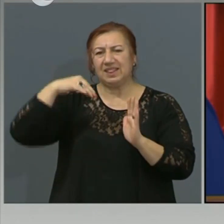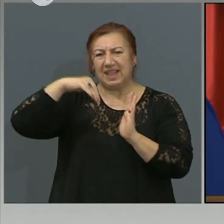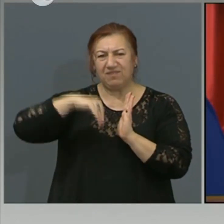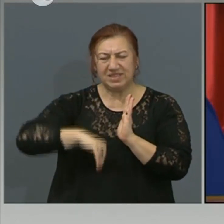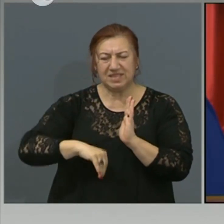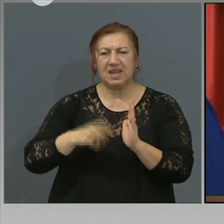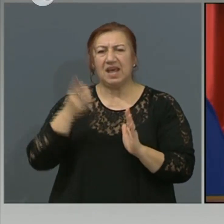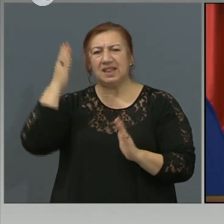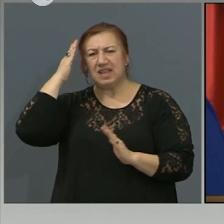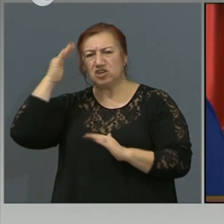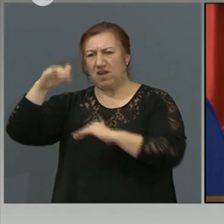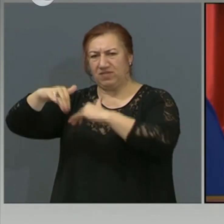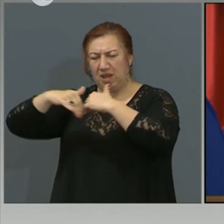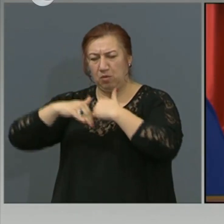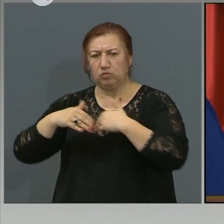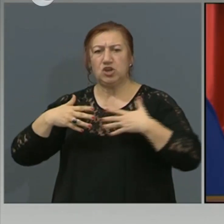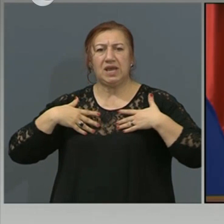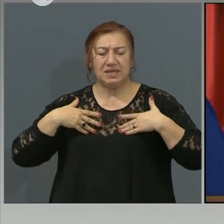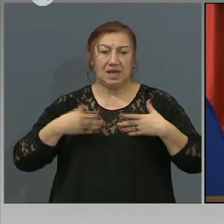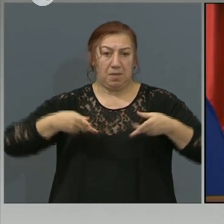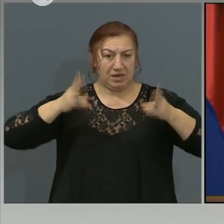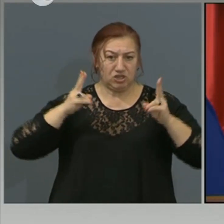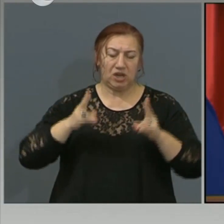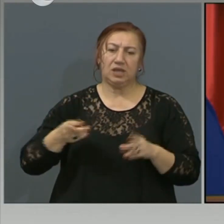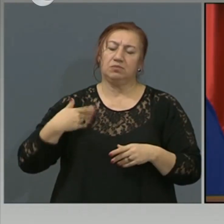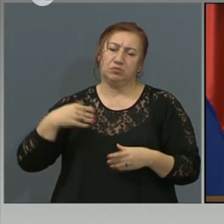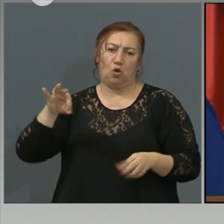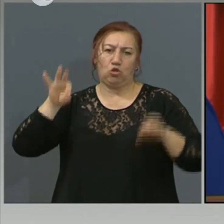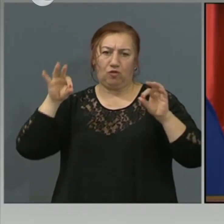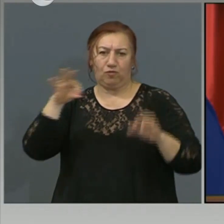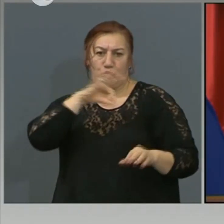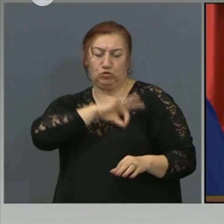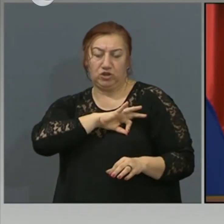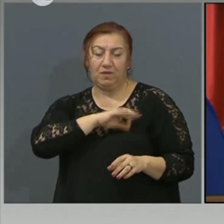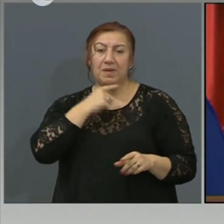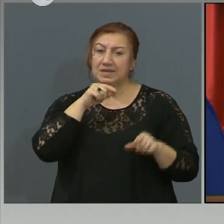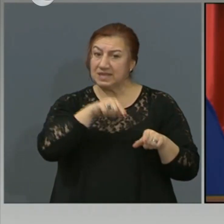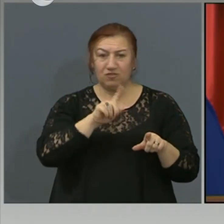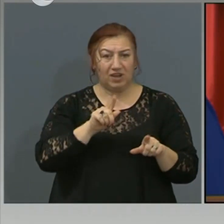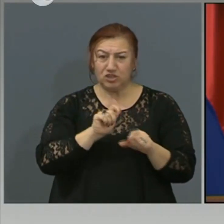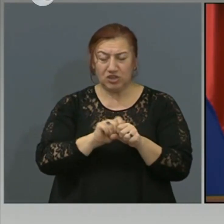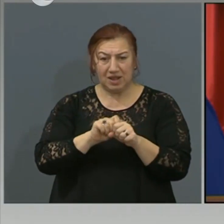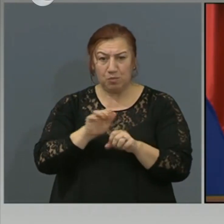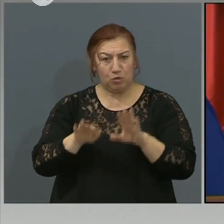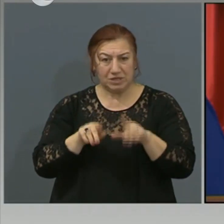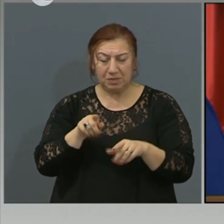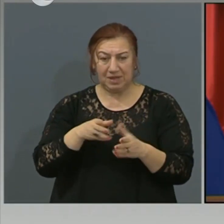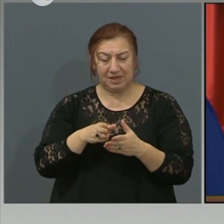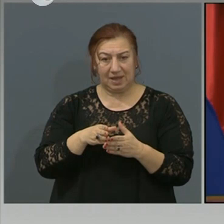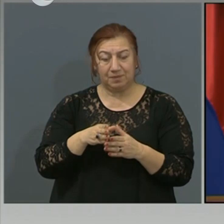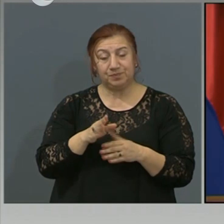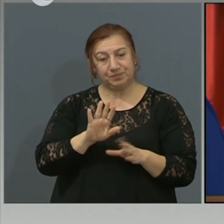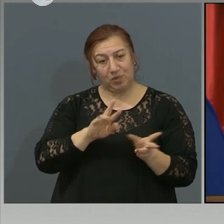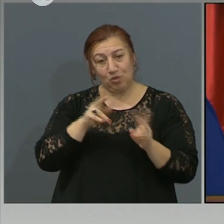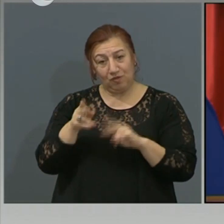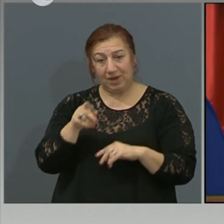искаме разрешение и получаваме екстрена ситуацията. За това бихме ли поступили така? Вие правите разлика,